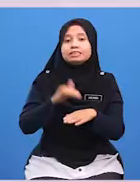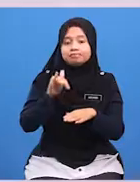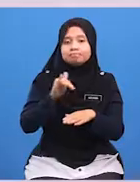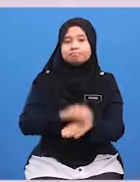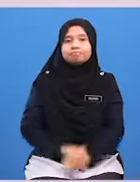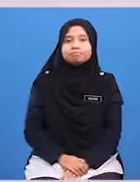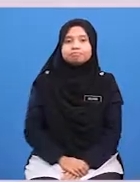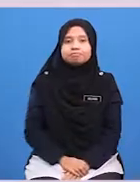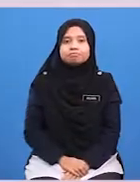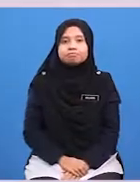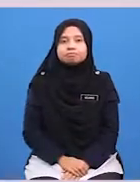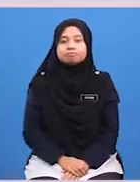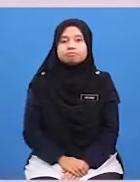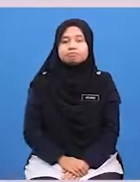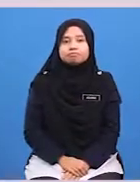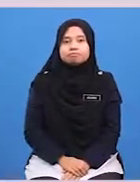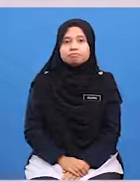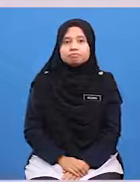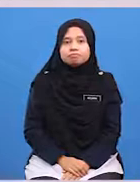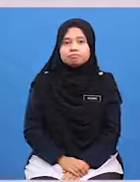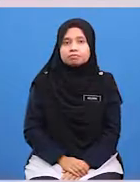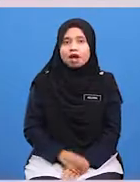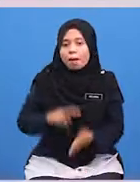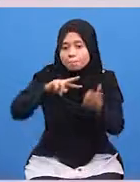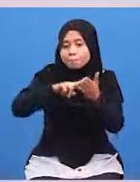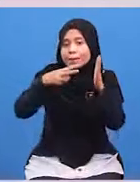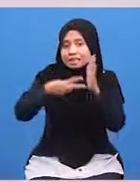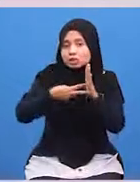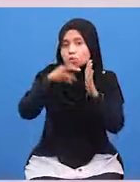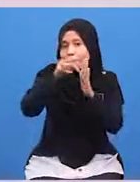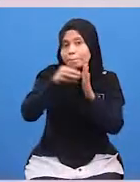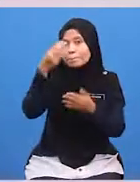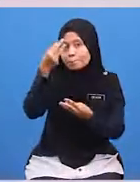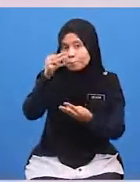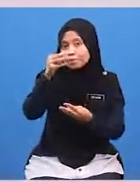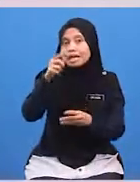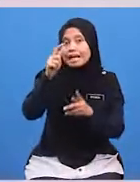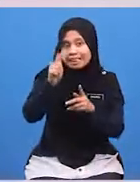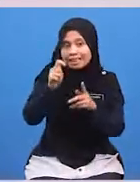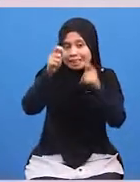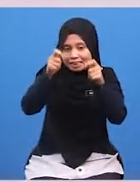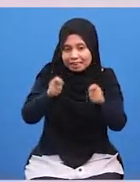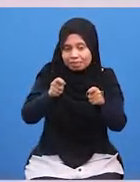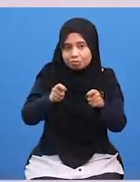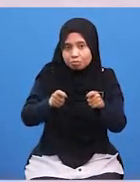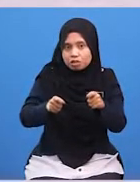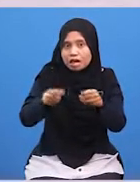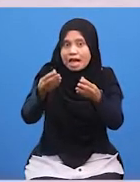Haa Maksud memuliakan tetamu pula adalah